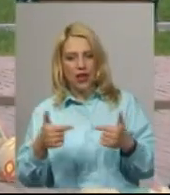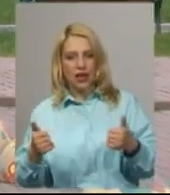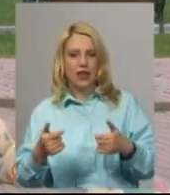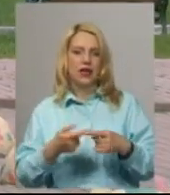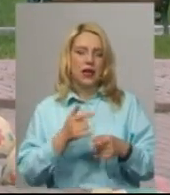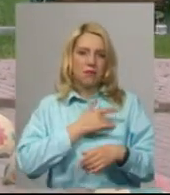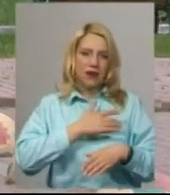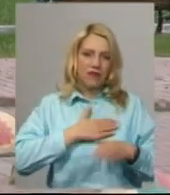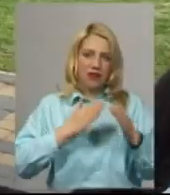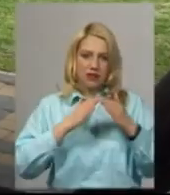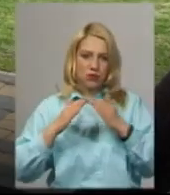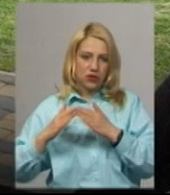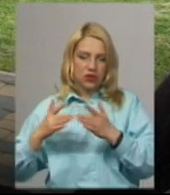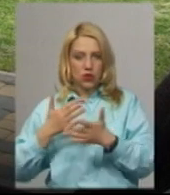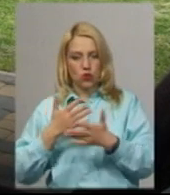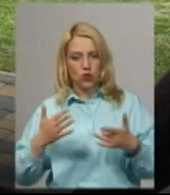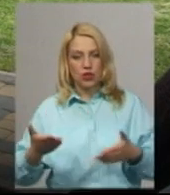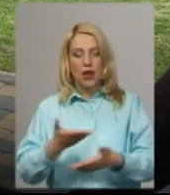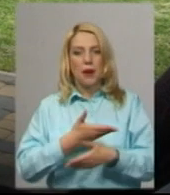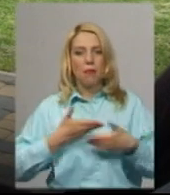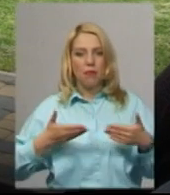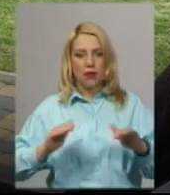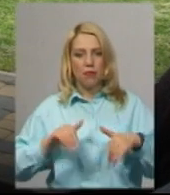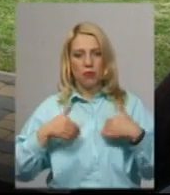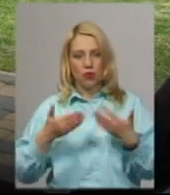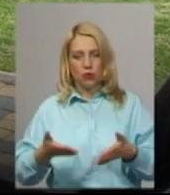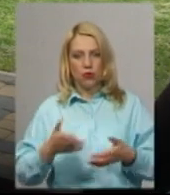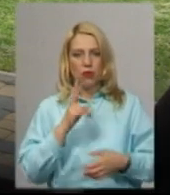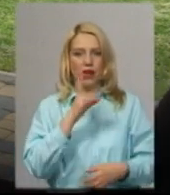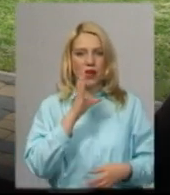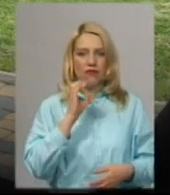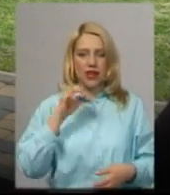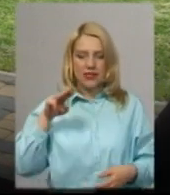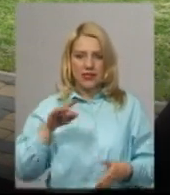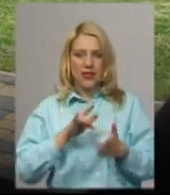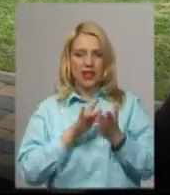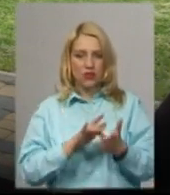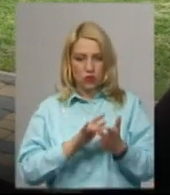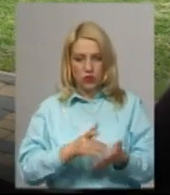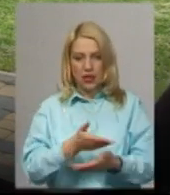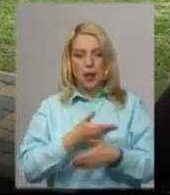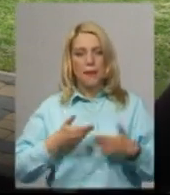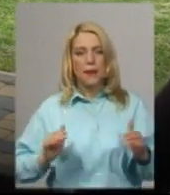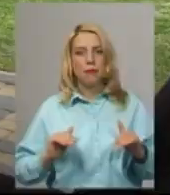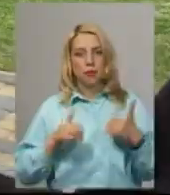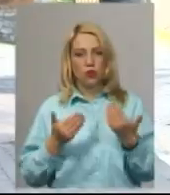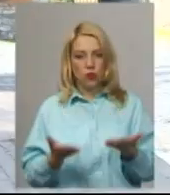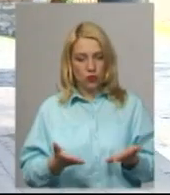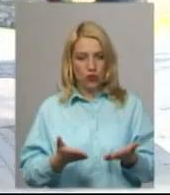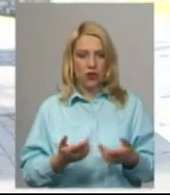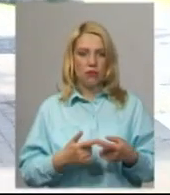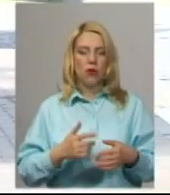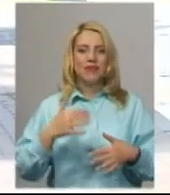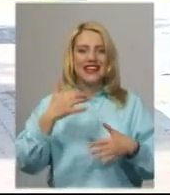готових приймати туристів тощо. Ми пропонуємо квест екскурсії, ми пропонуємо екскурсії в